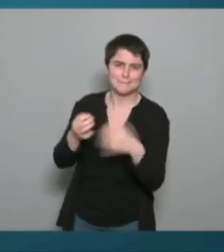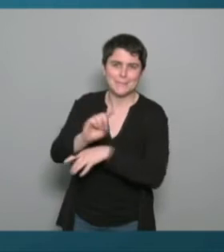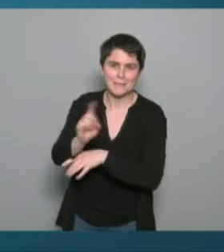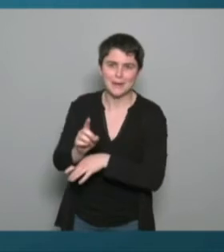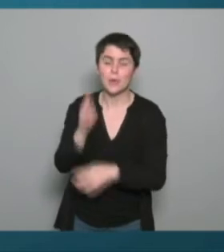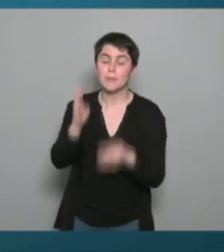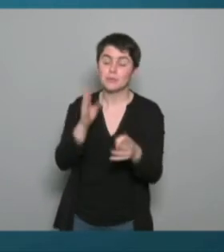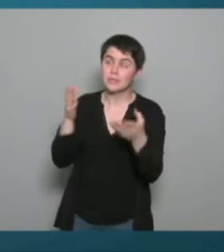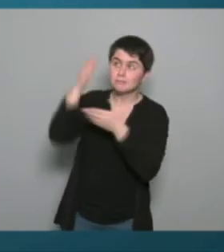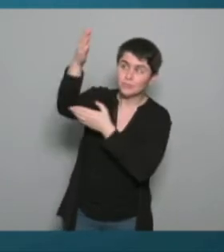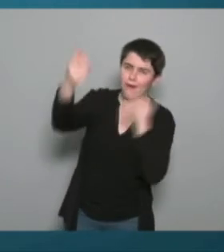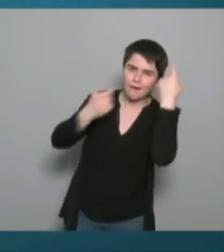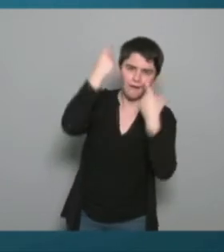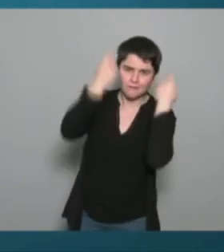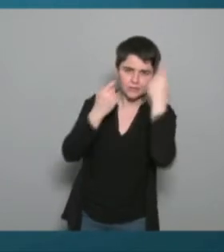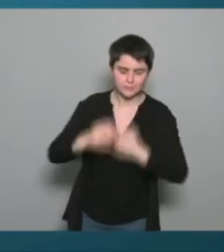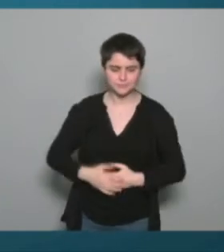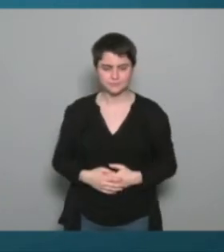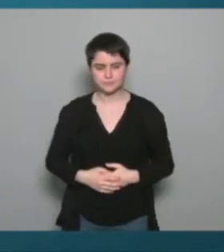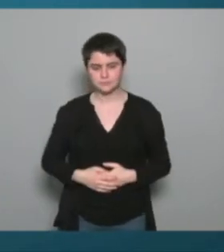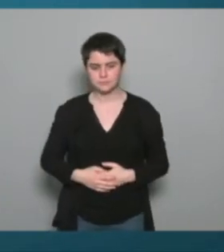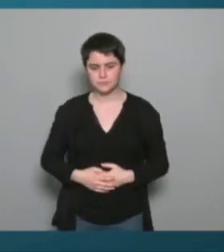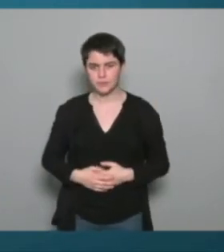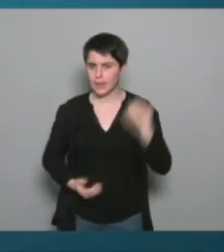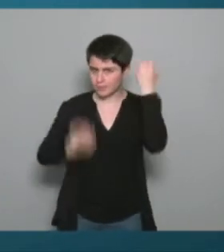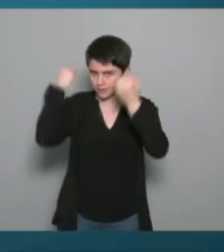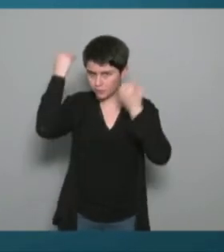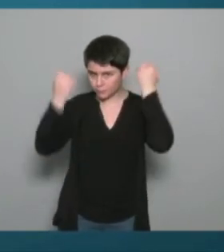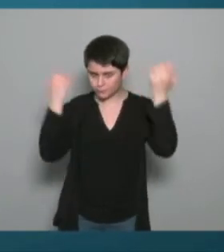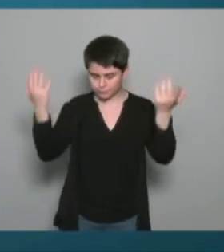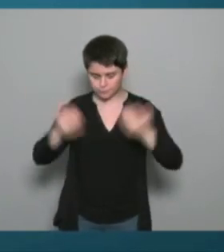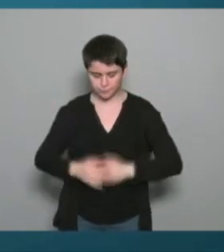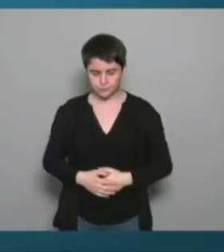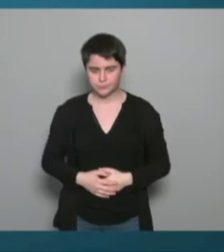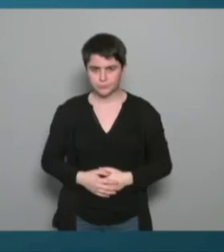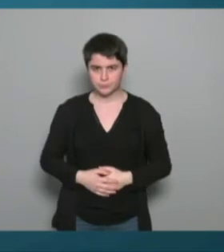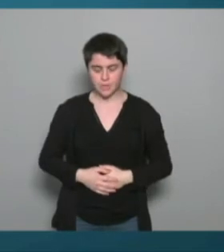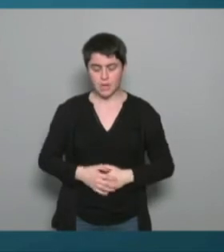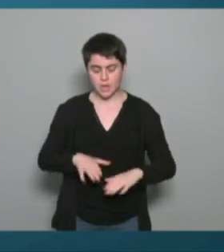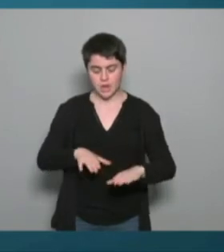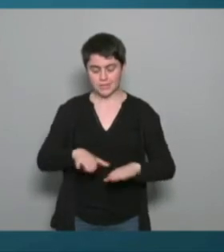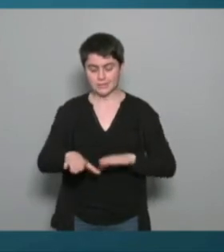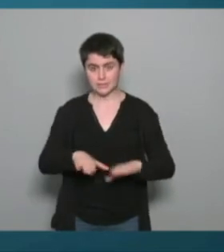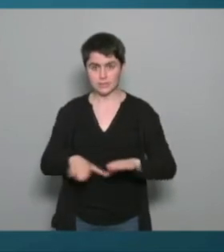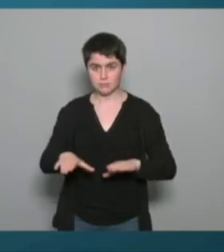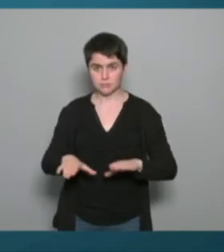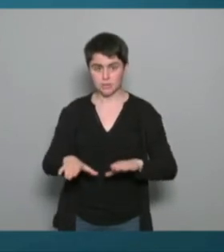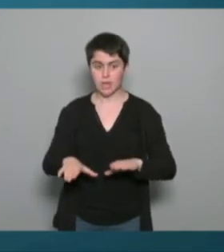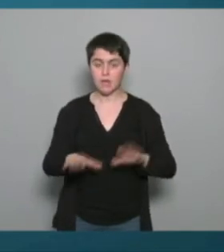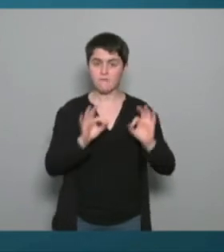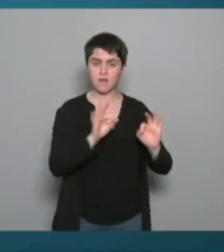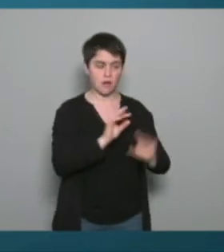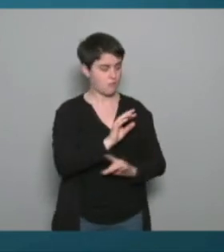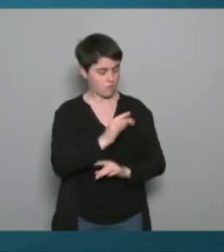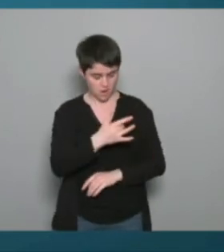effectivement si on se retrouve finalement dans un système et plus particulièrement lorsqu'on parle de santé être en santé effectivement c'est un